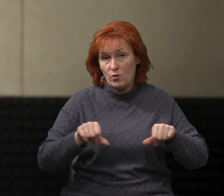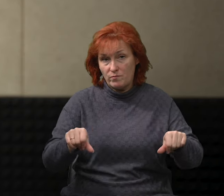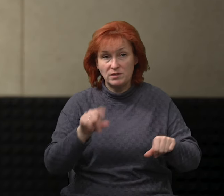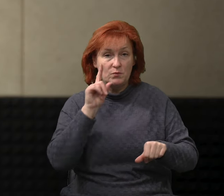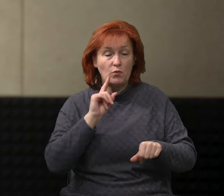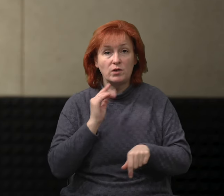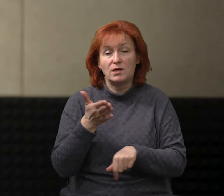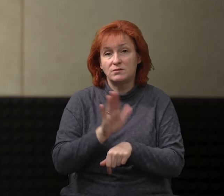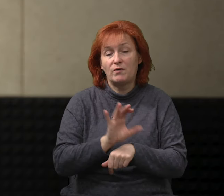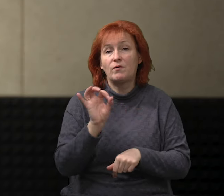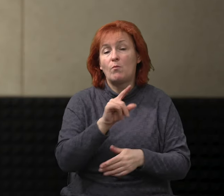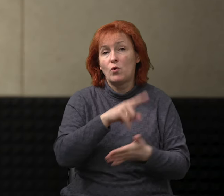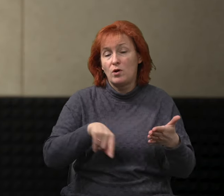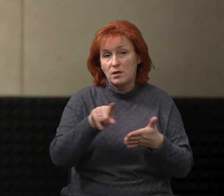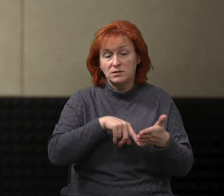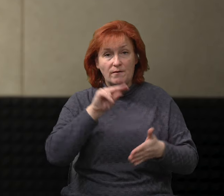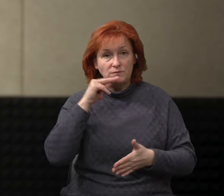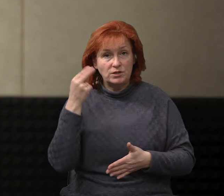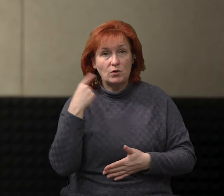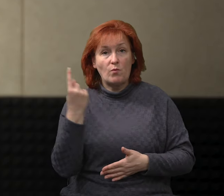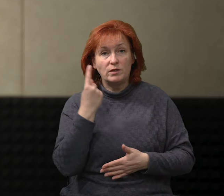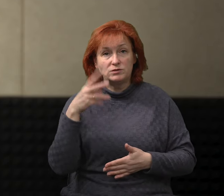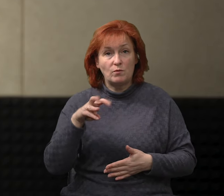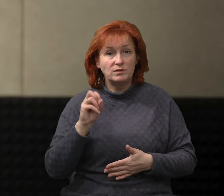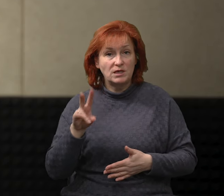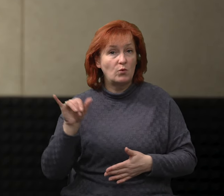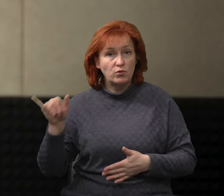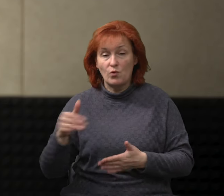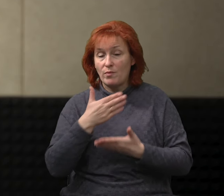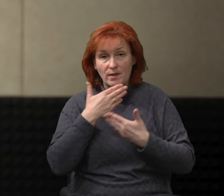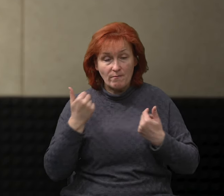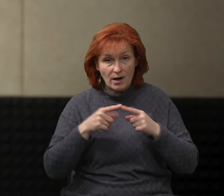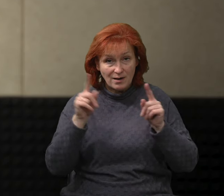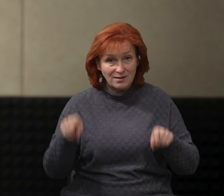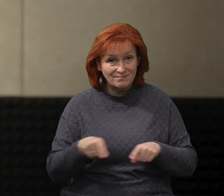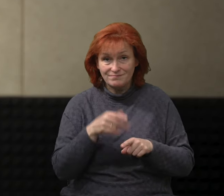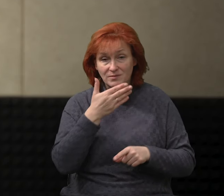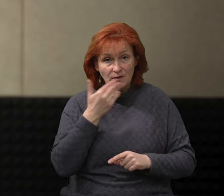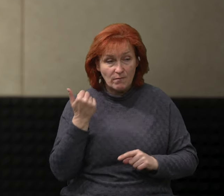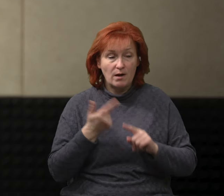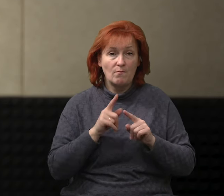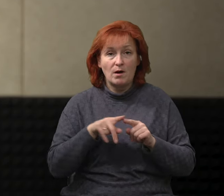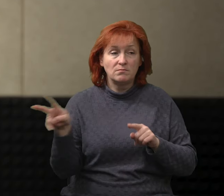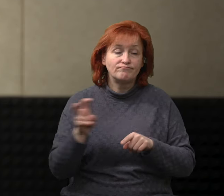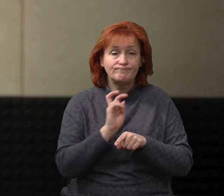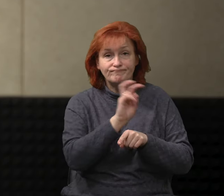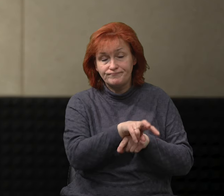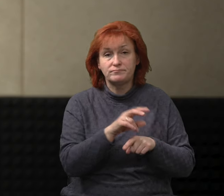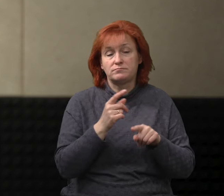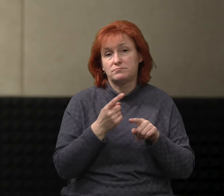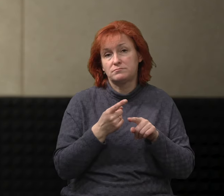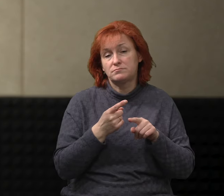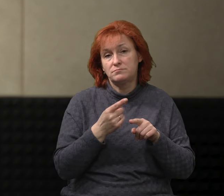поки що розпорядження про ліквідацію Чорнігівської обласної МСЕК у нього немає. Суспільне побувало в Чорнігівському обласному центрі медико